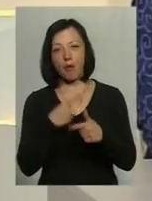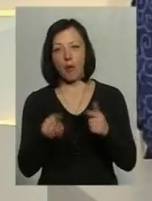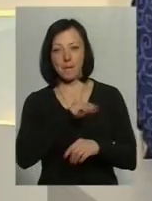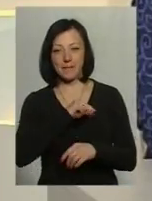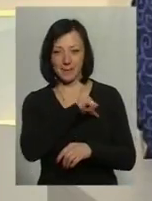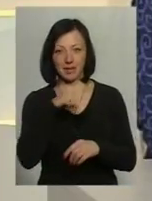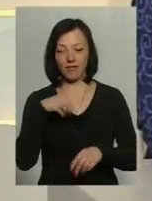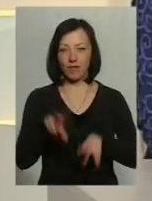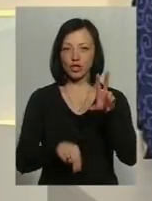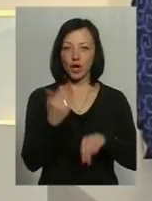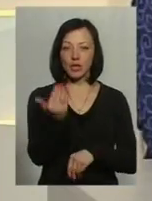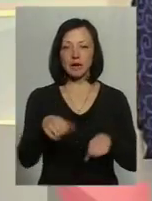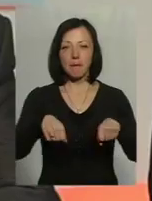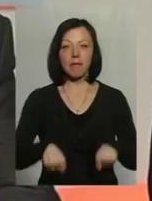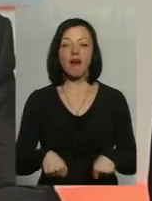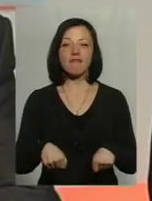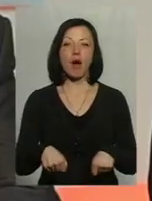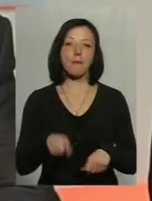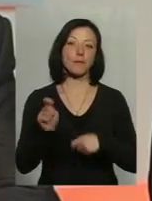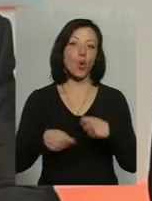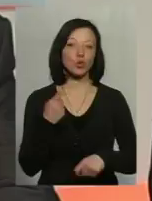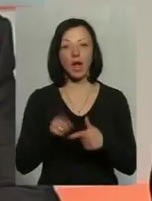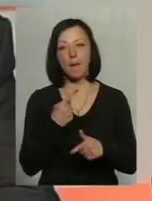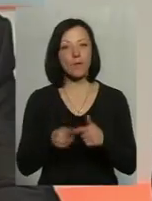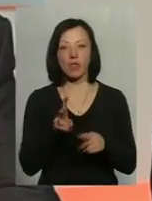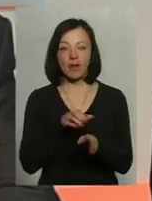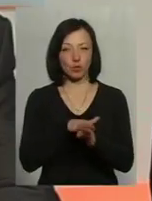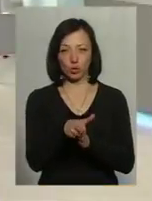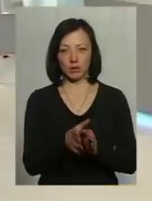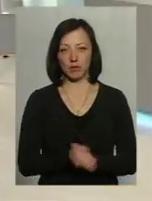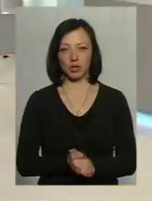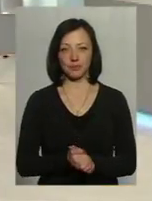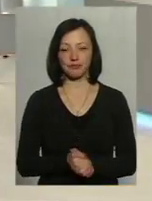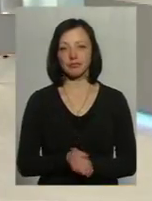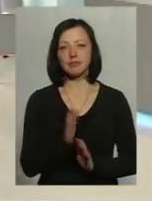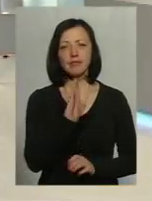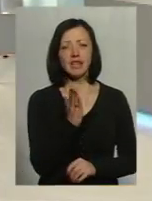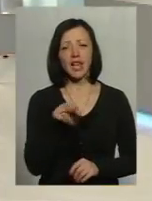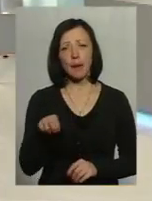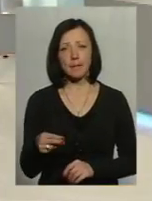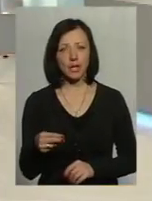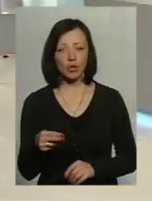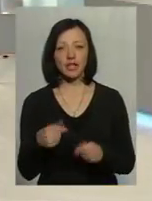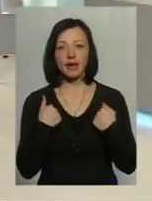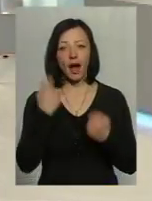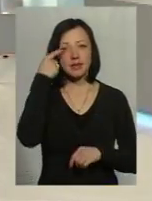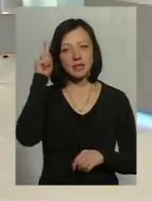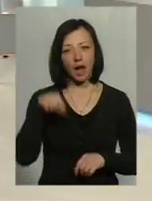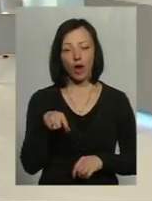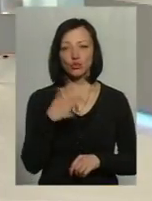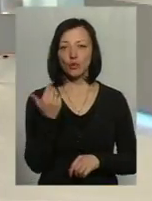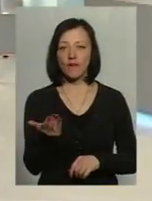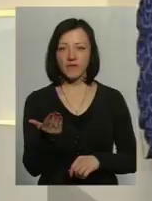працівників, які вважають, що їхні права порушені або недотримані. Валерій Петрович, я знаю, що